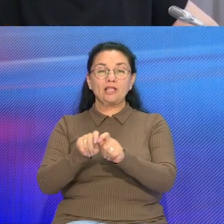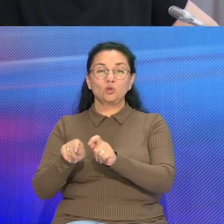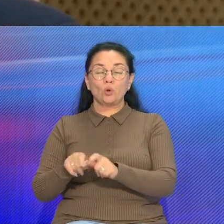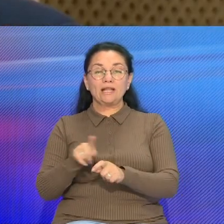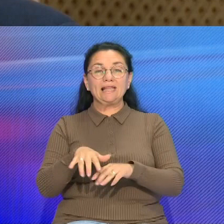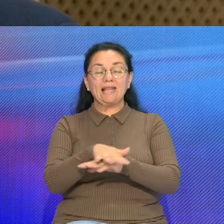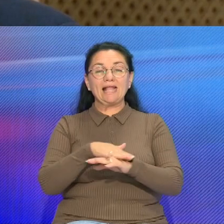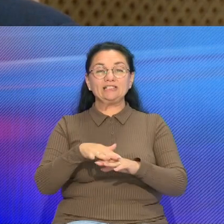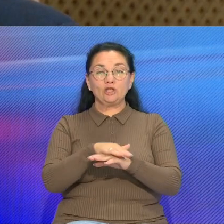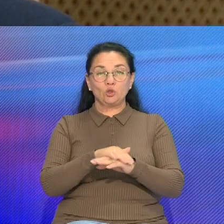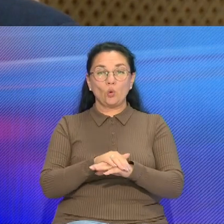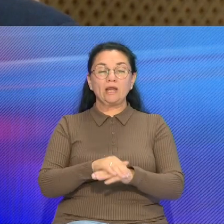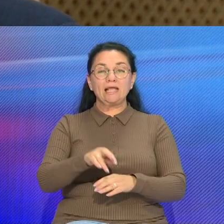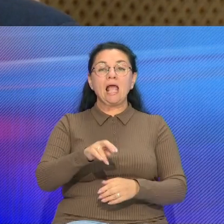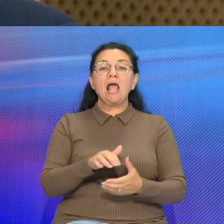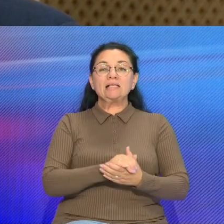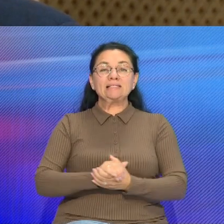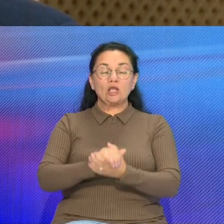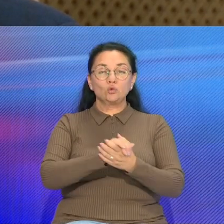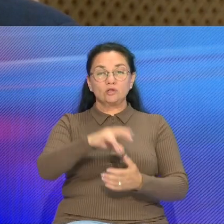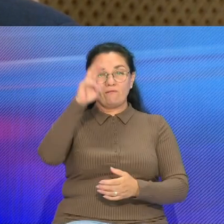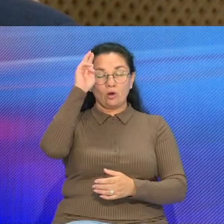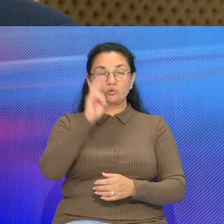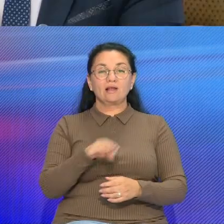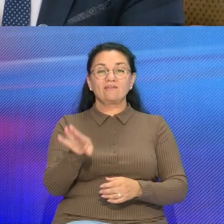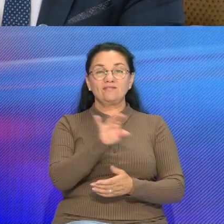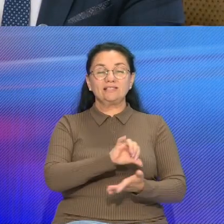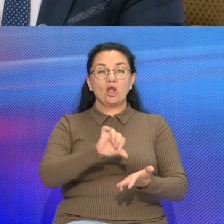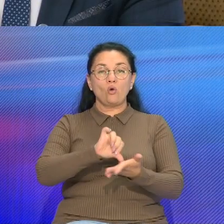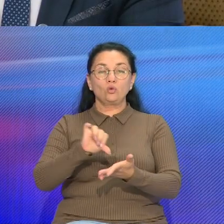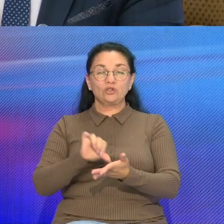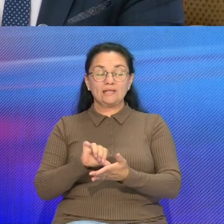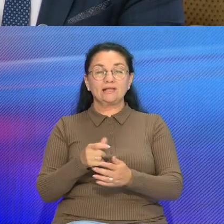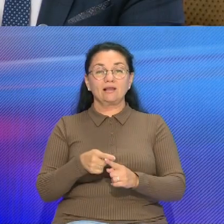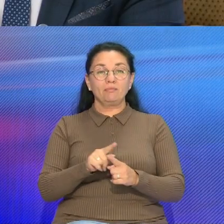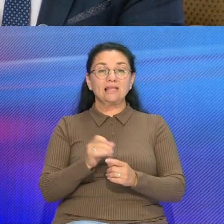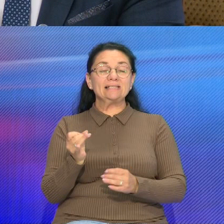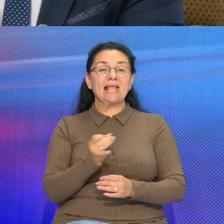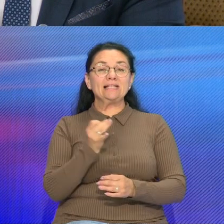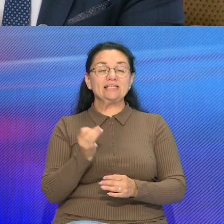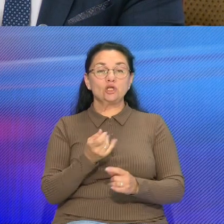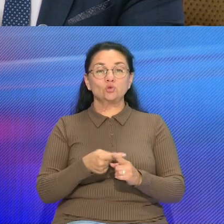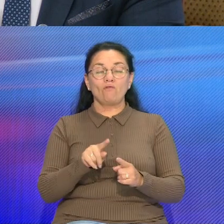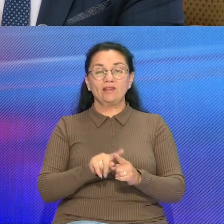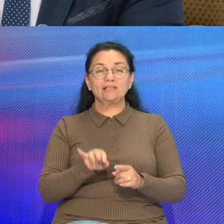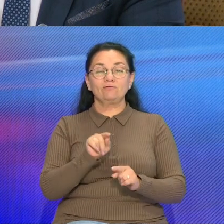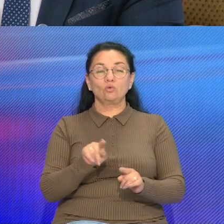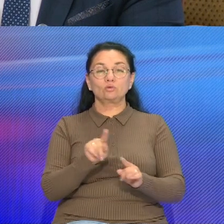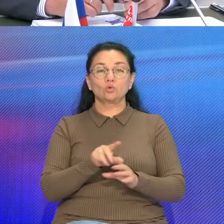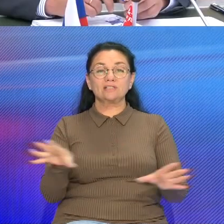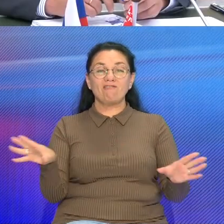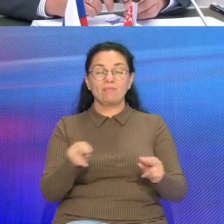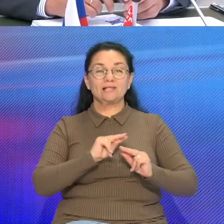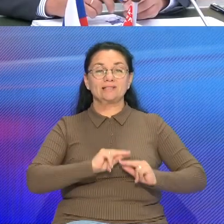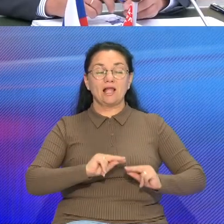территории союзной державы Удельники сустречи отзнашили взаимную затековленность у активизации дальнейшей суместной работы По